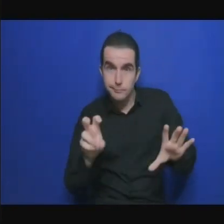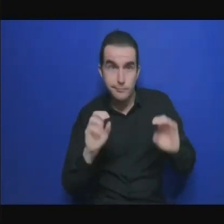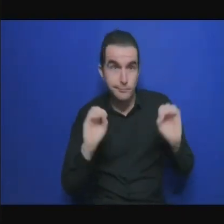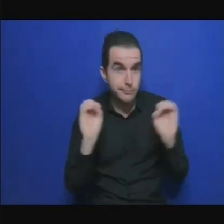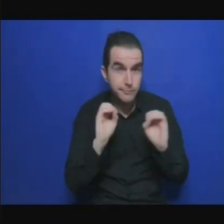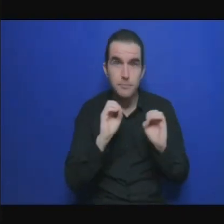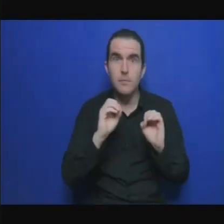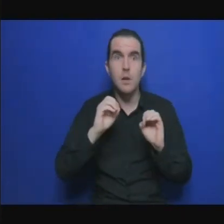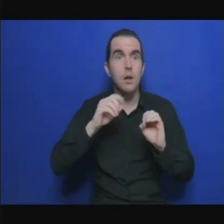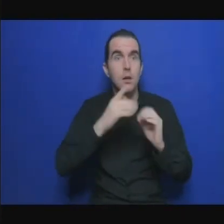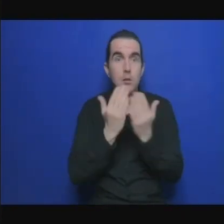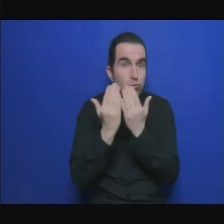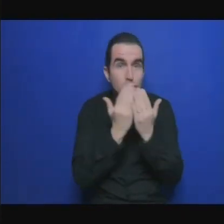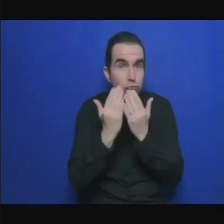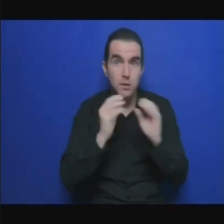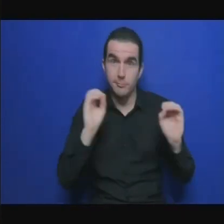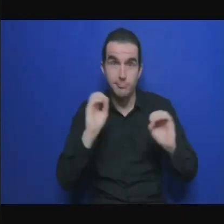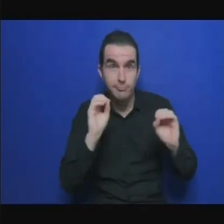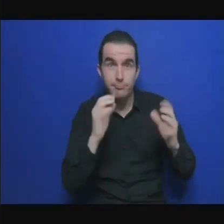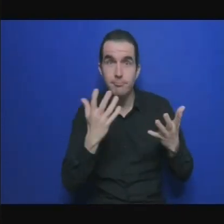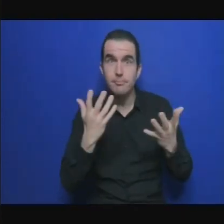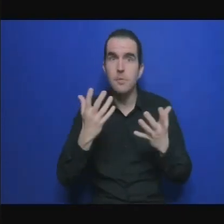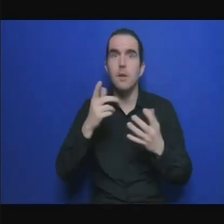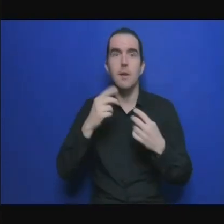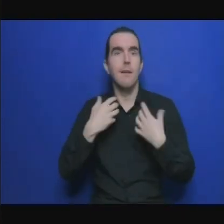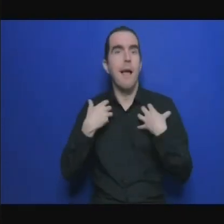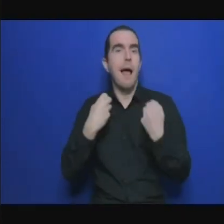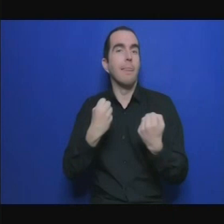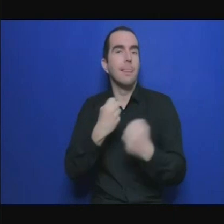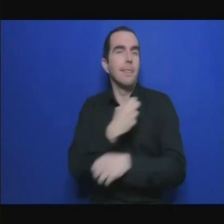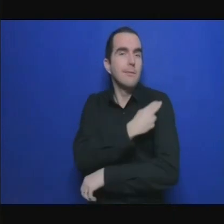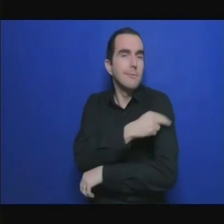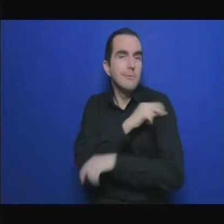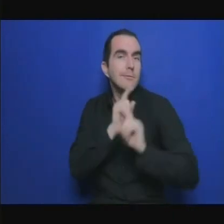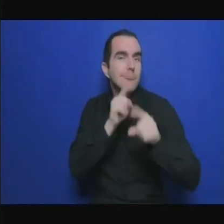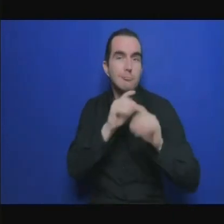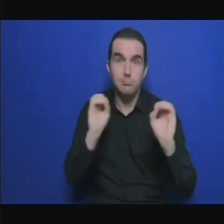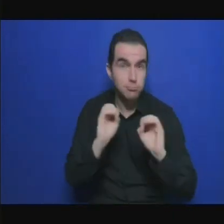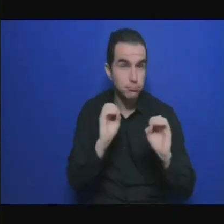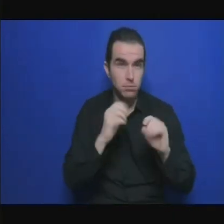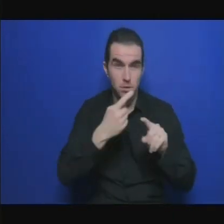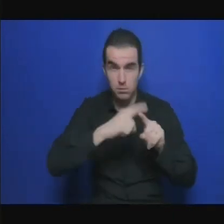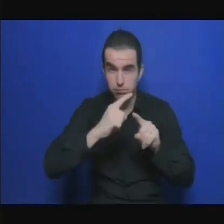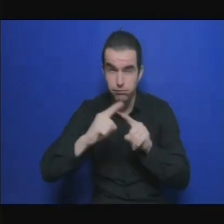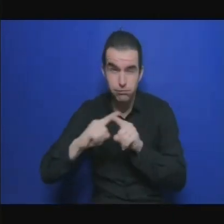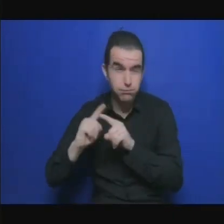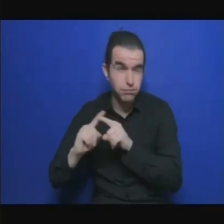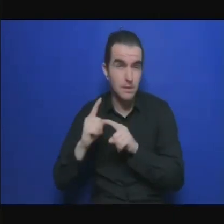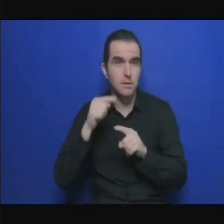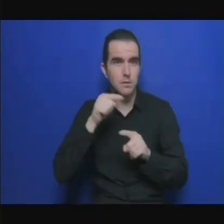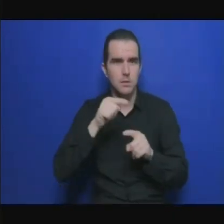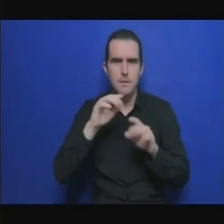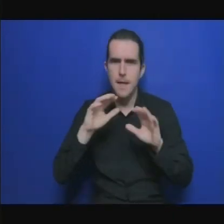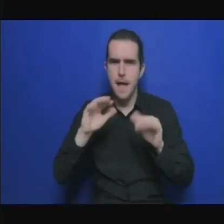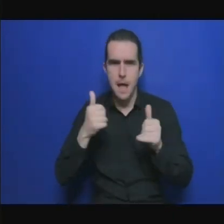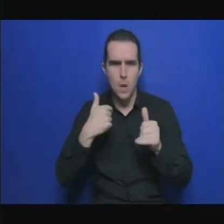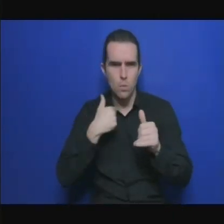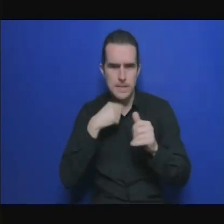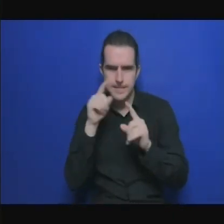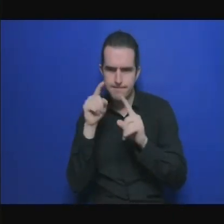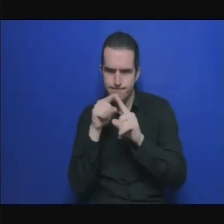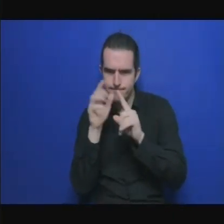meilleur accès plutôt que de les mettre sur un pied d'égalité avec je ne sais pas mais le monde occidental